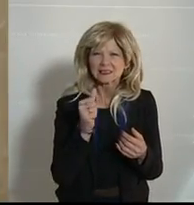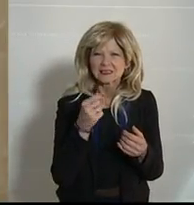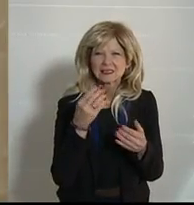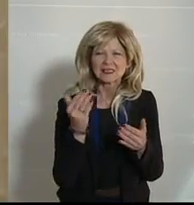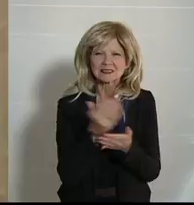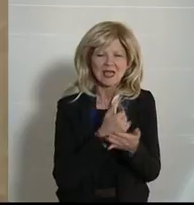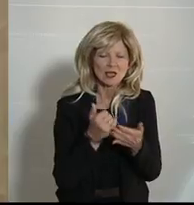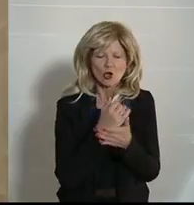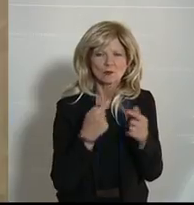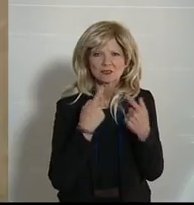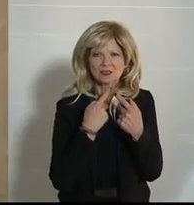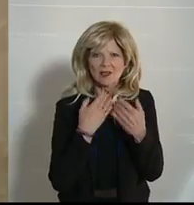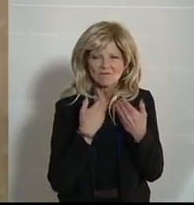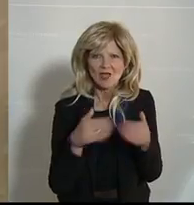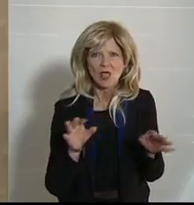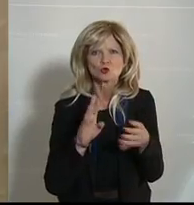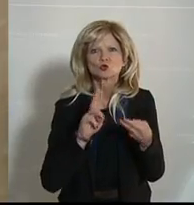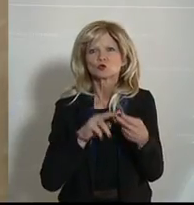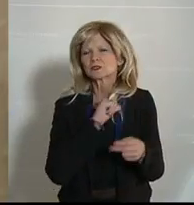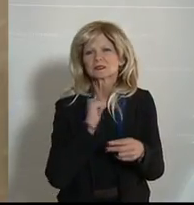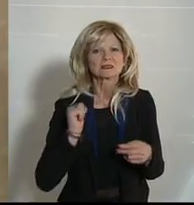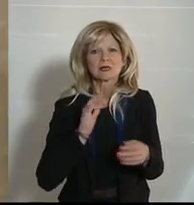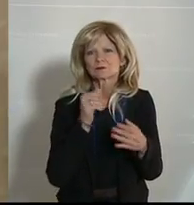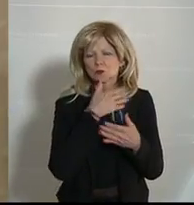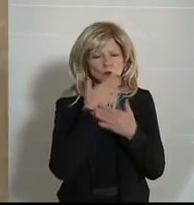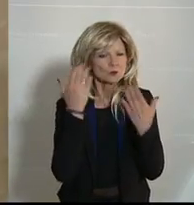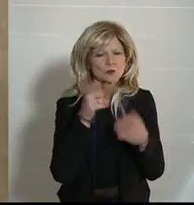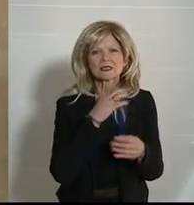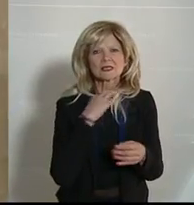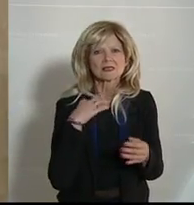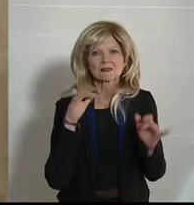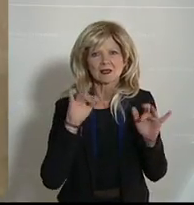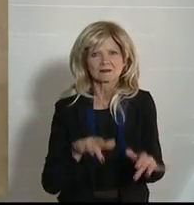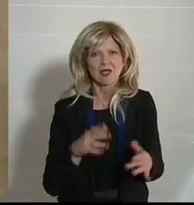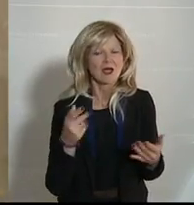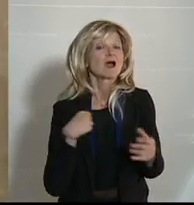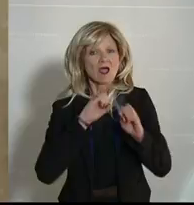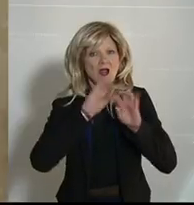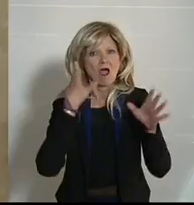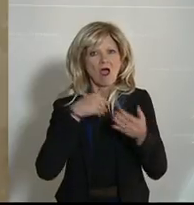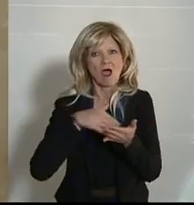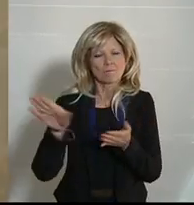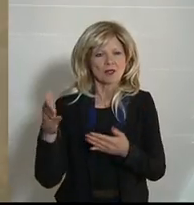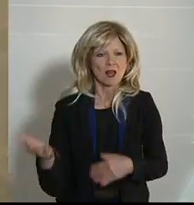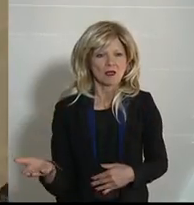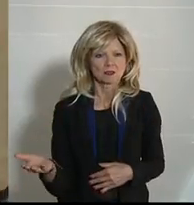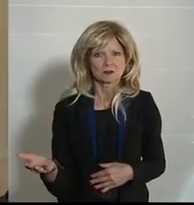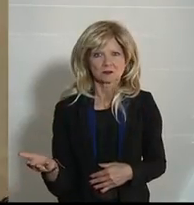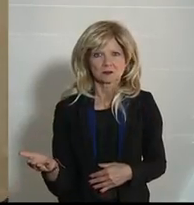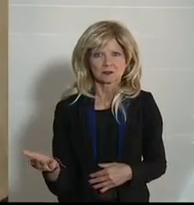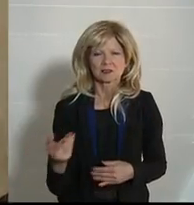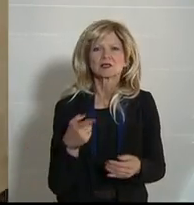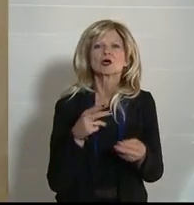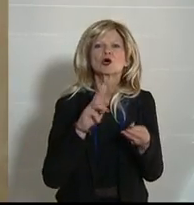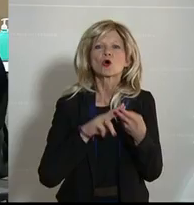das sollte klar sein. Und ich glaube, dass wir bei diesem Familienherrtefonds auf gutem Weg sind und dass die Menschen auch hier entsprechend zu ihrem